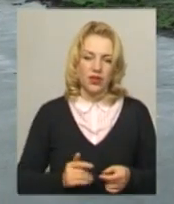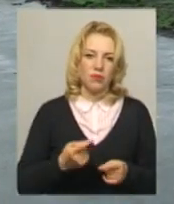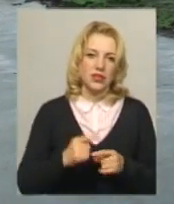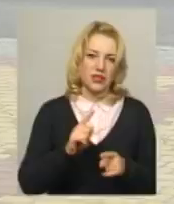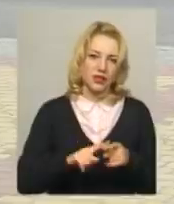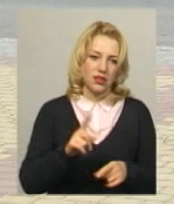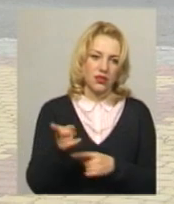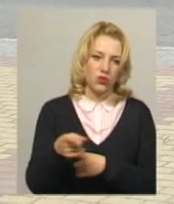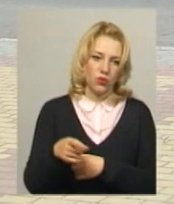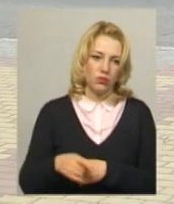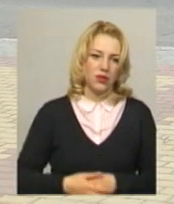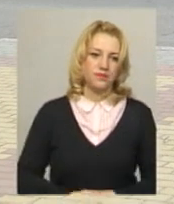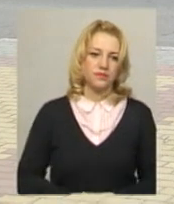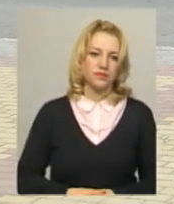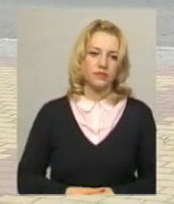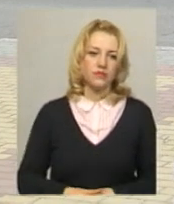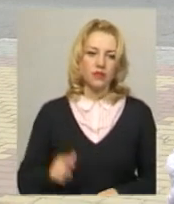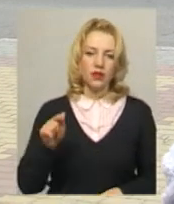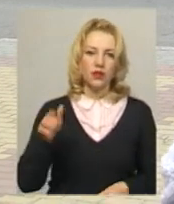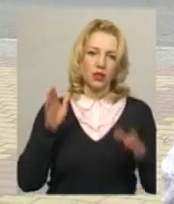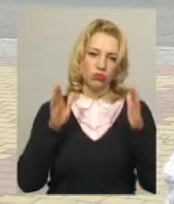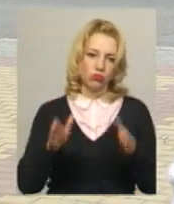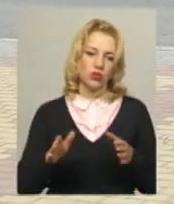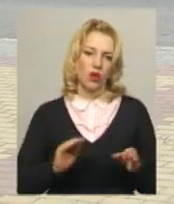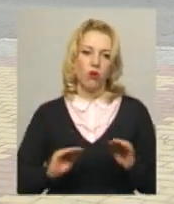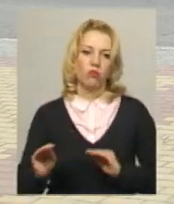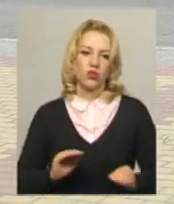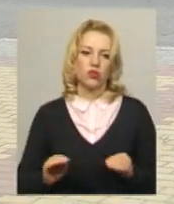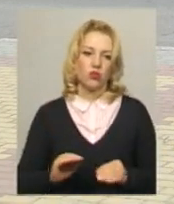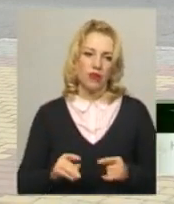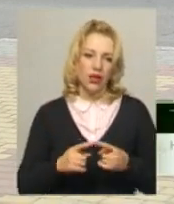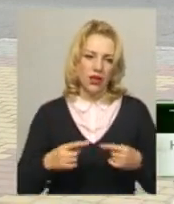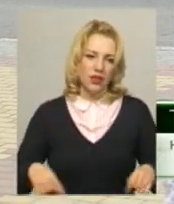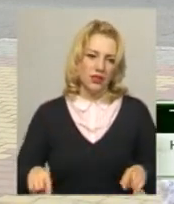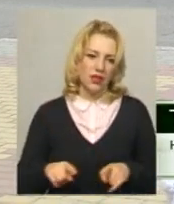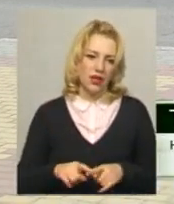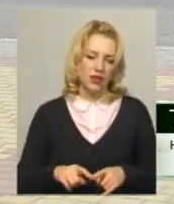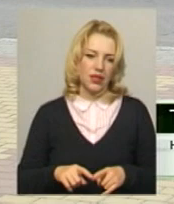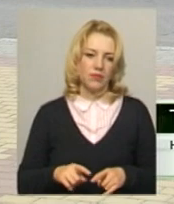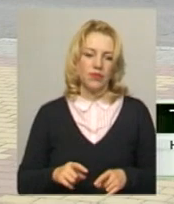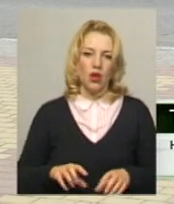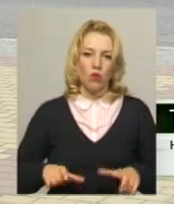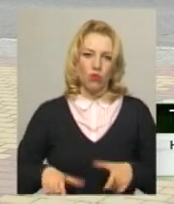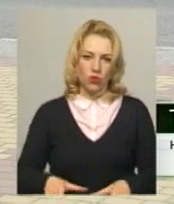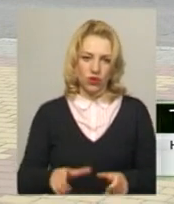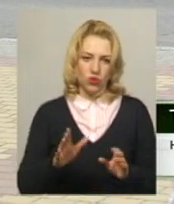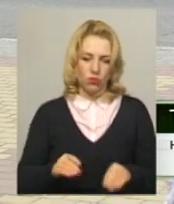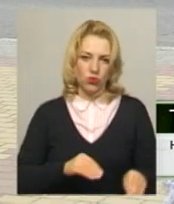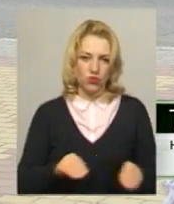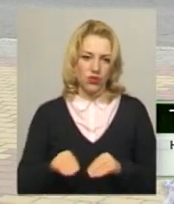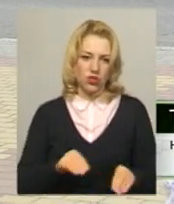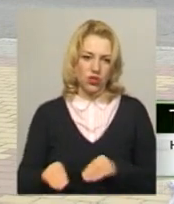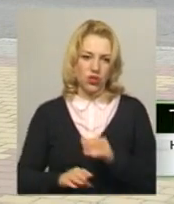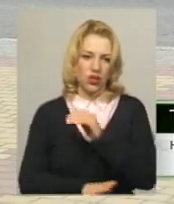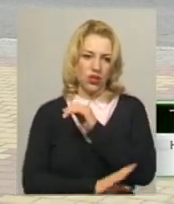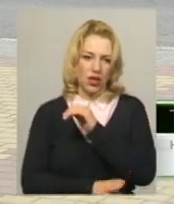Там буде облаштована ділянка бруківкою, висаджені певні